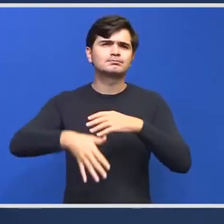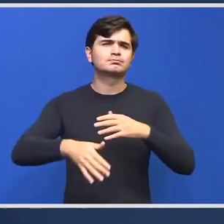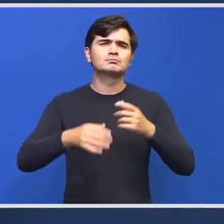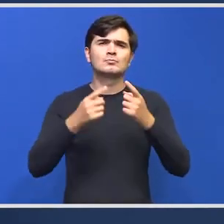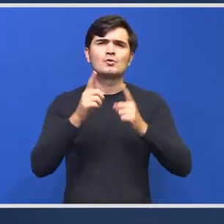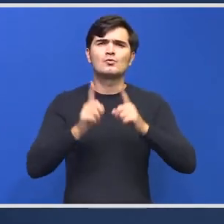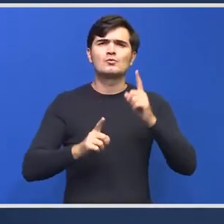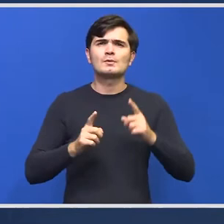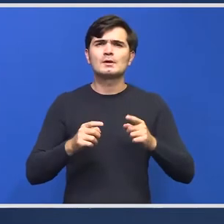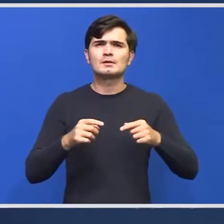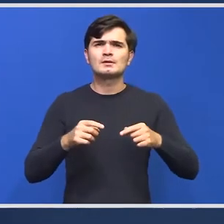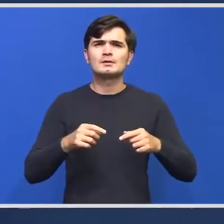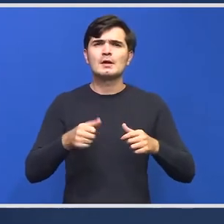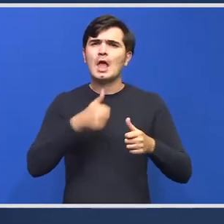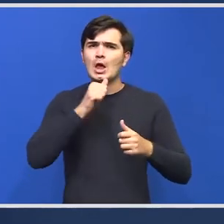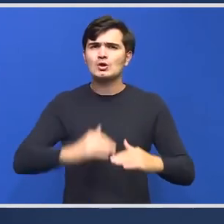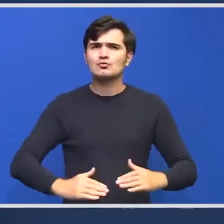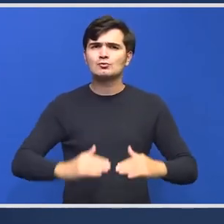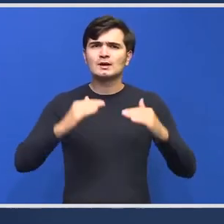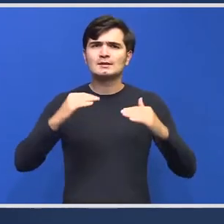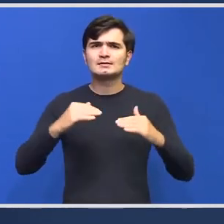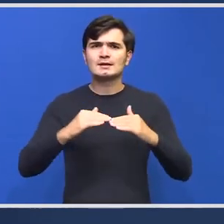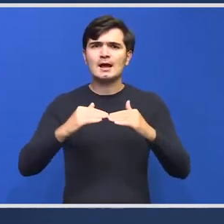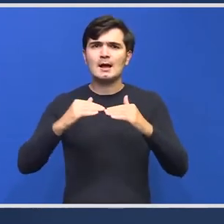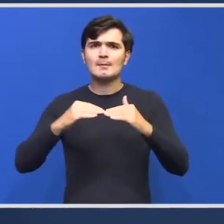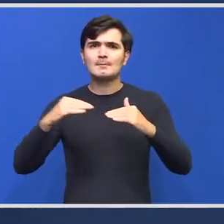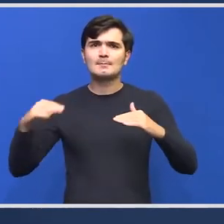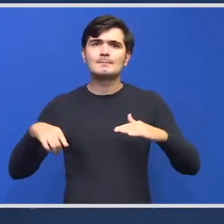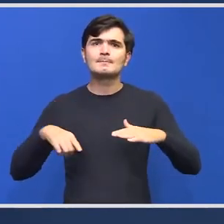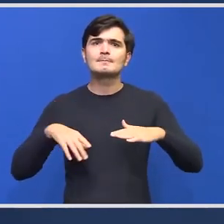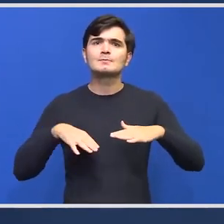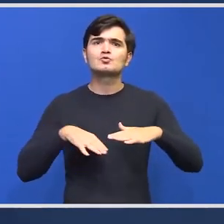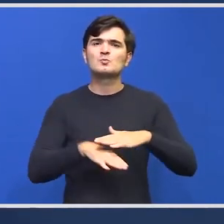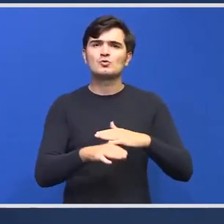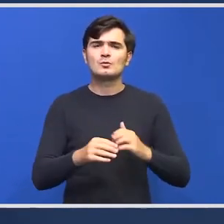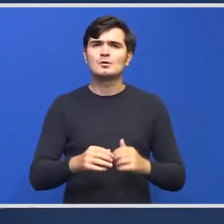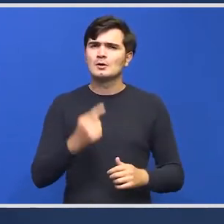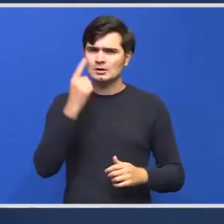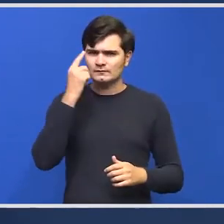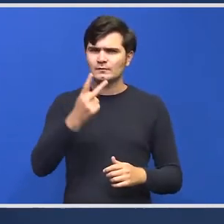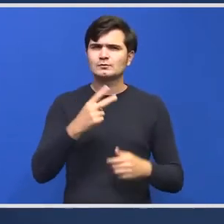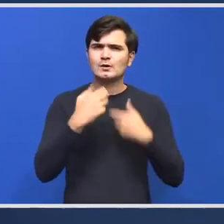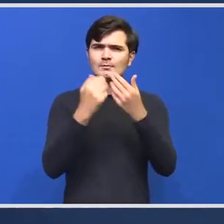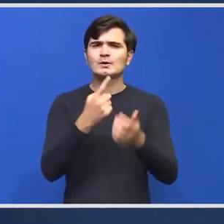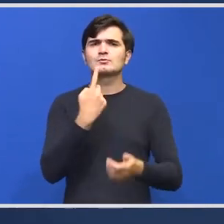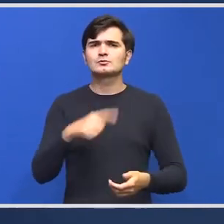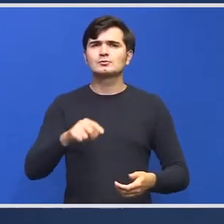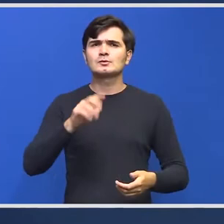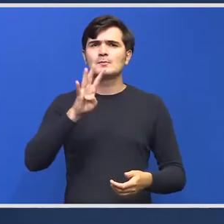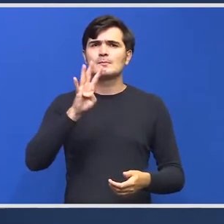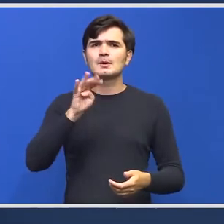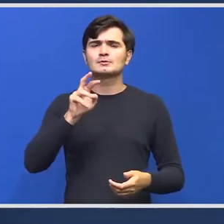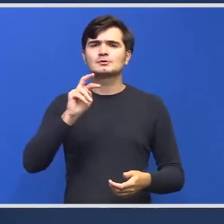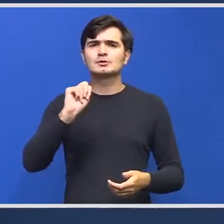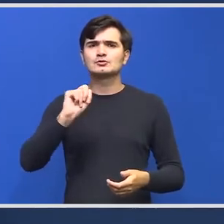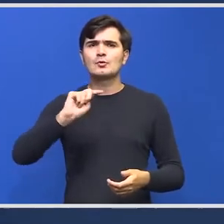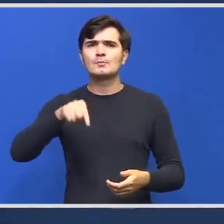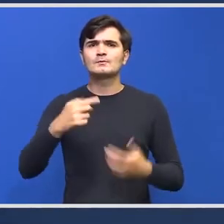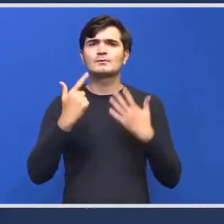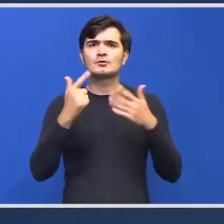de emisorul inundate. Așa cum am acordat, ați văzut, suma de 148 milioane de lei, peste 148, 148,7 milioane,